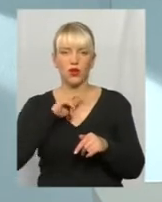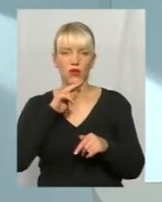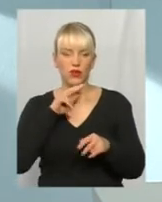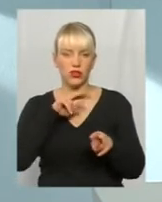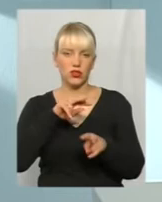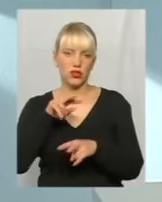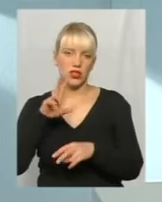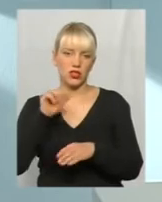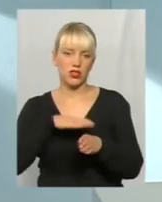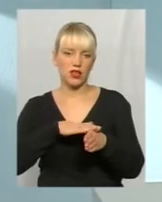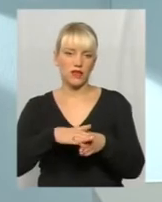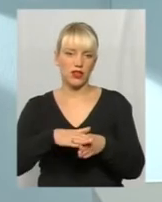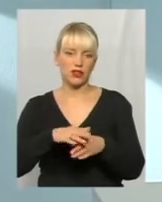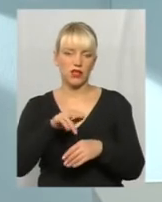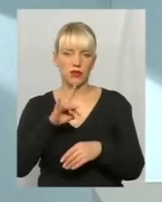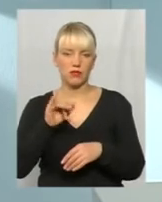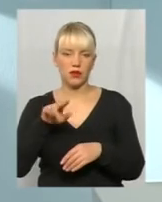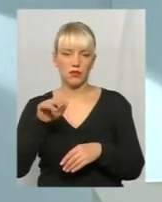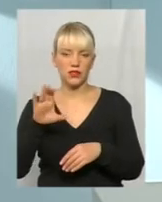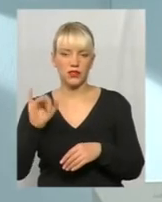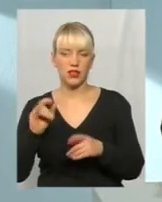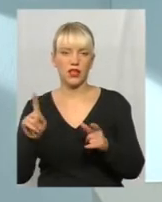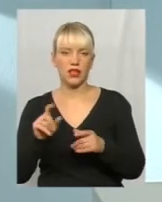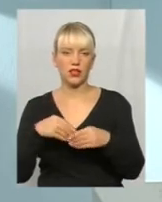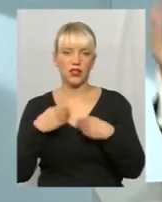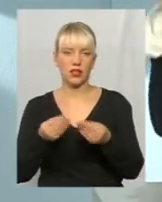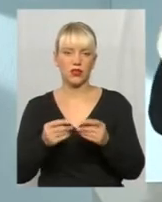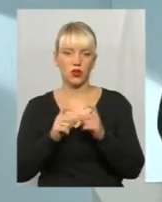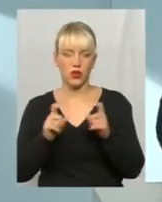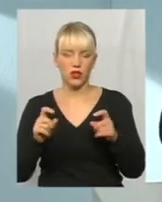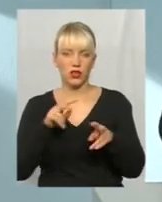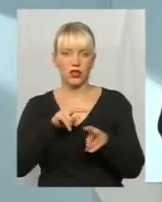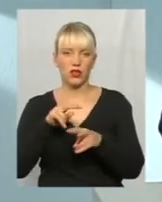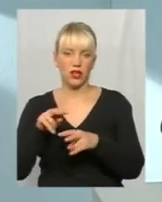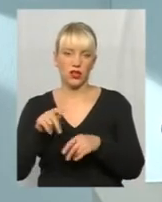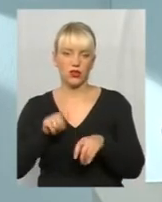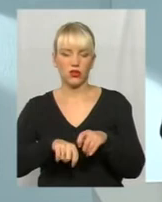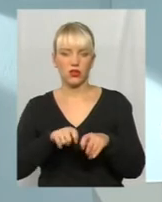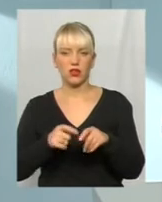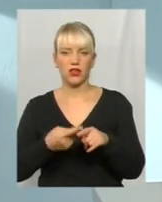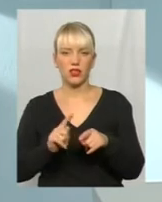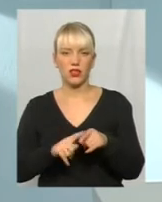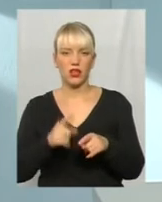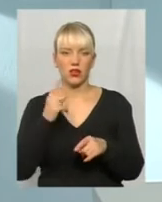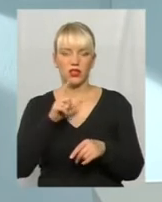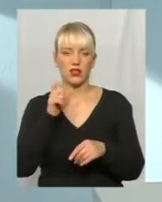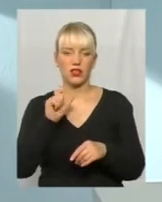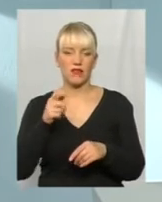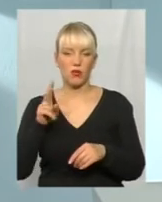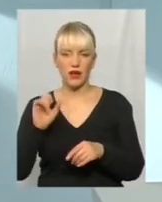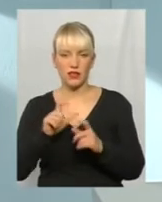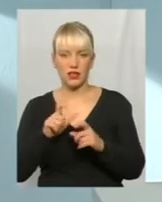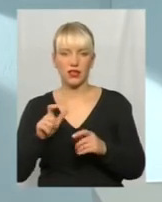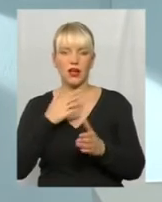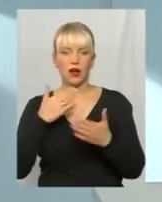стежити за виконанням приписів, які надають органи нагляду контролю. Це, до речі, теж один з європейських підходів.